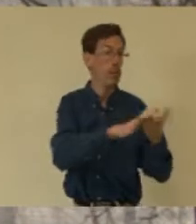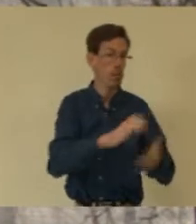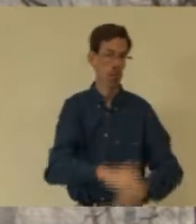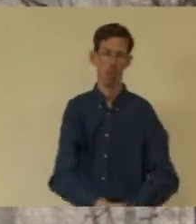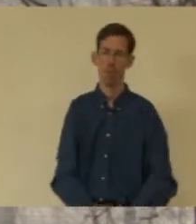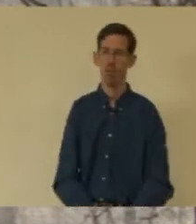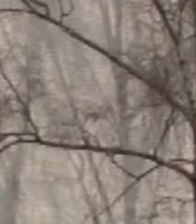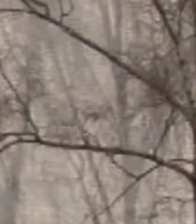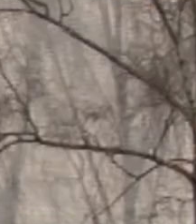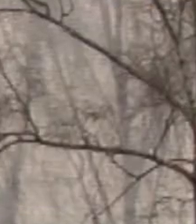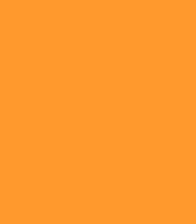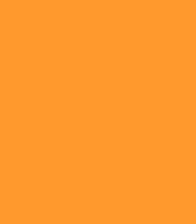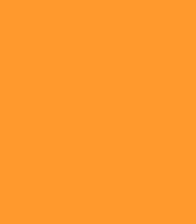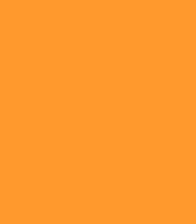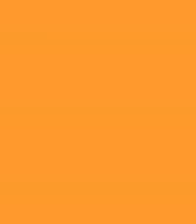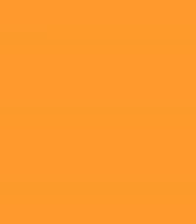sur Internet.